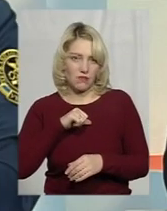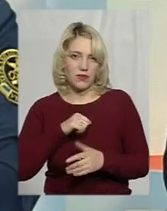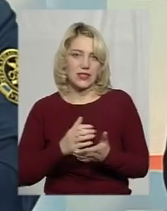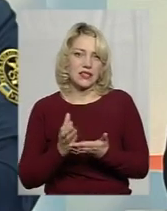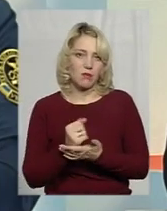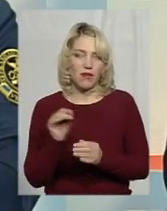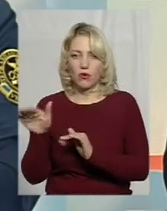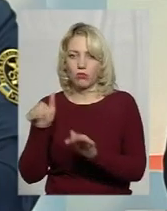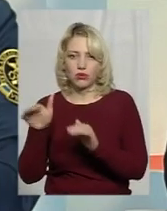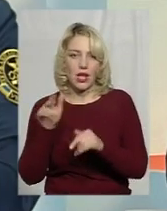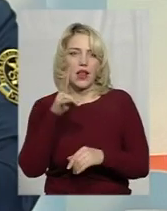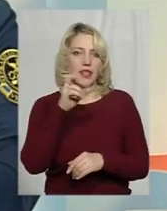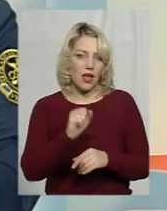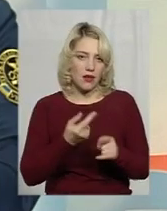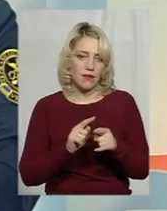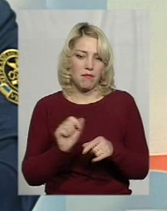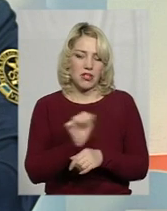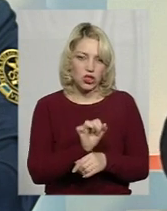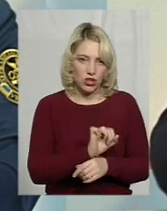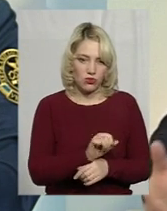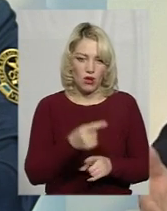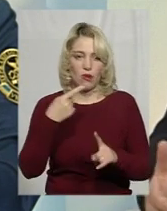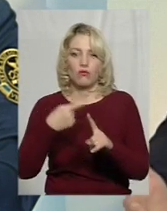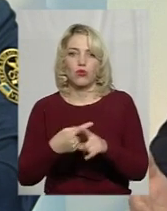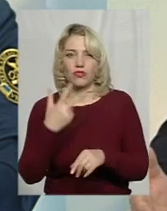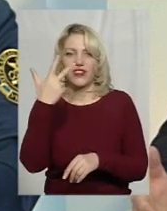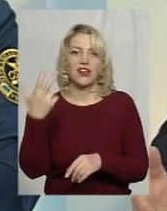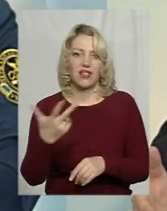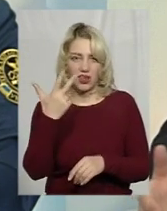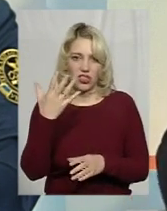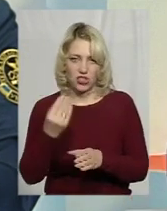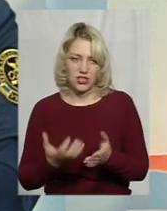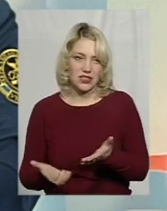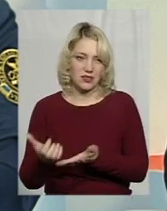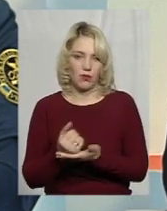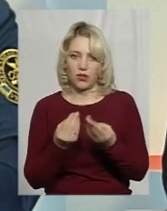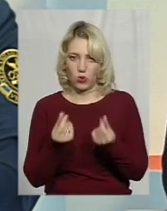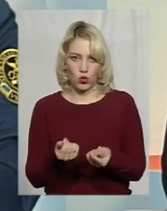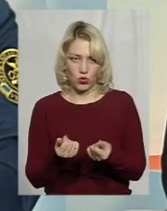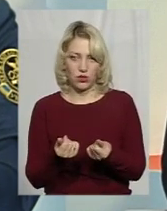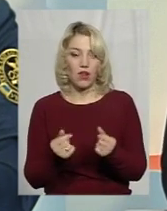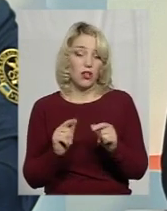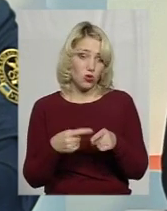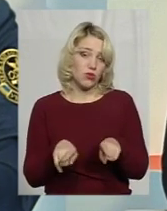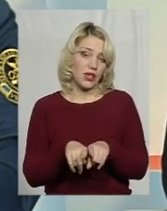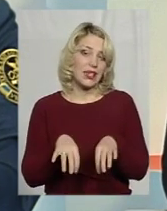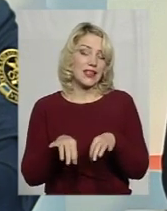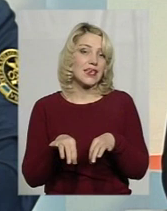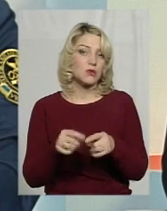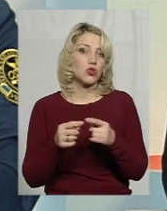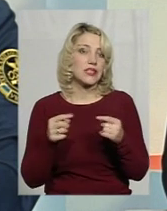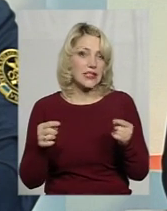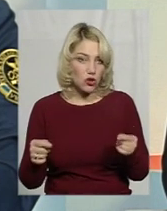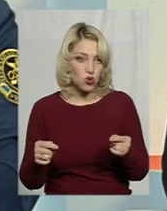напозичив гроші на той транспортний засіб, і йому ще потрібно в три рази більше ще зібрати. І такі транспортні засоби,